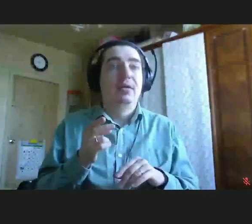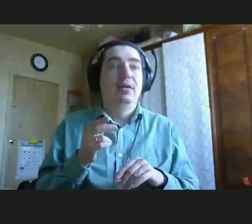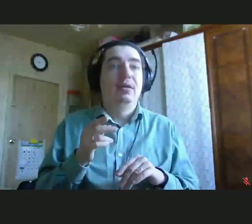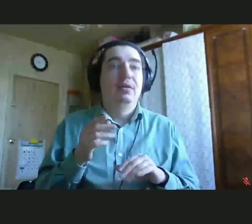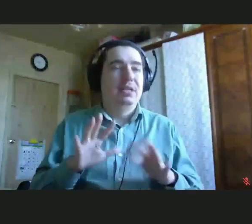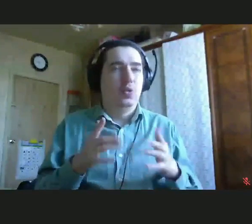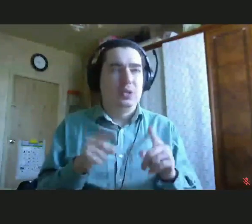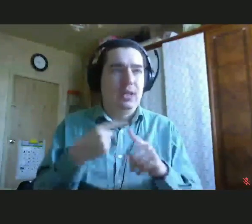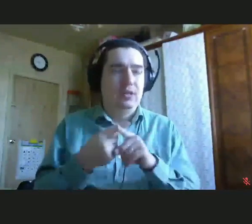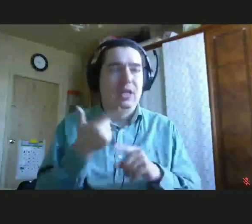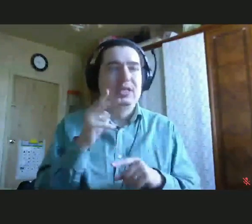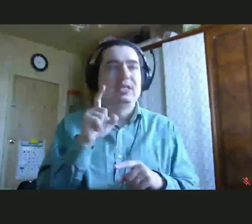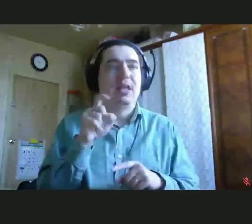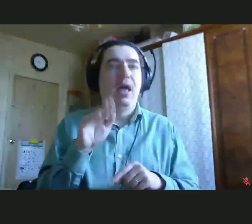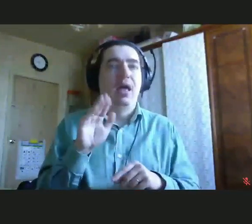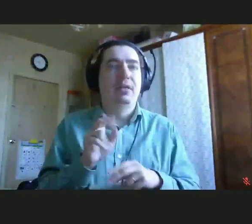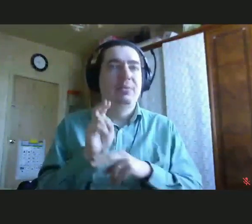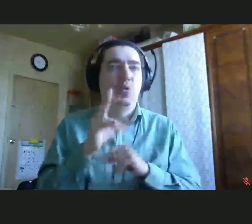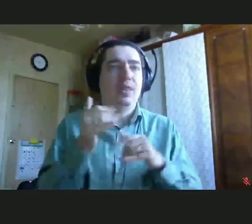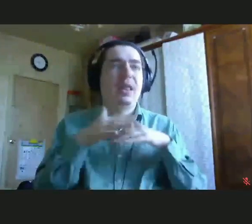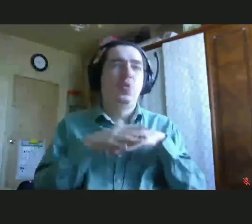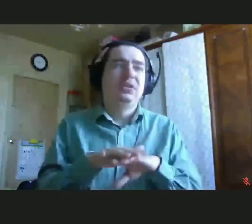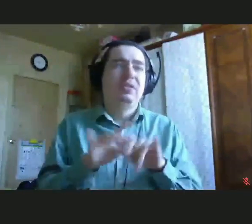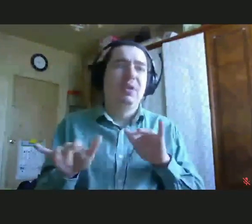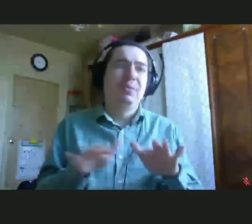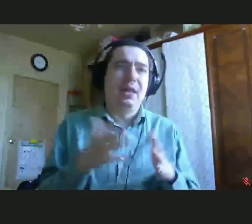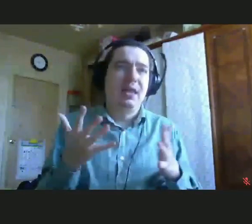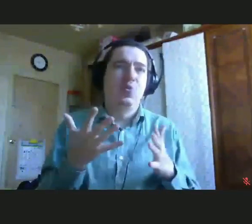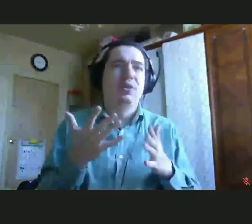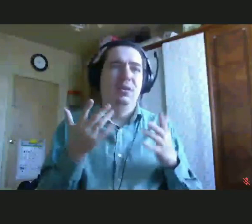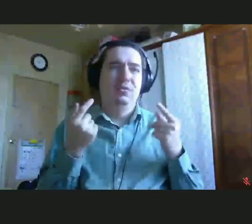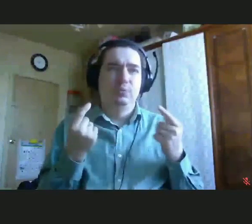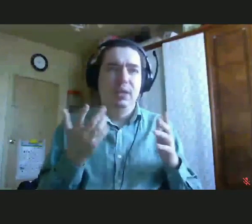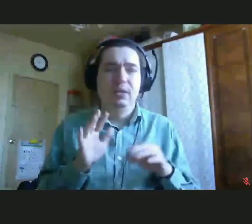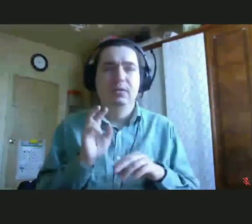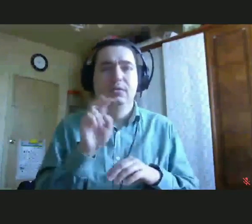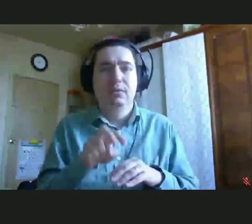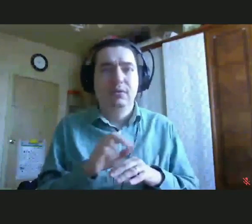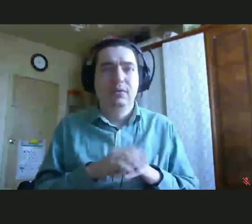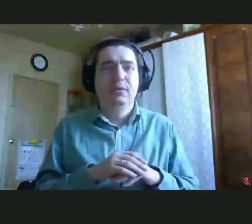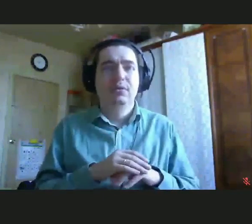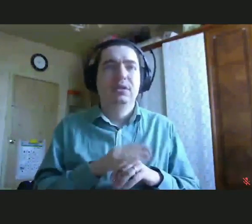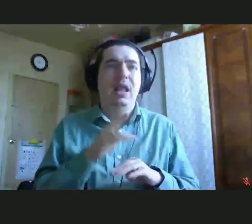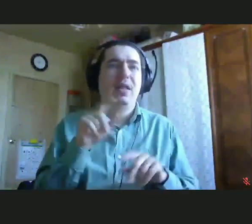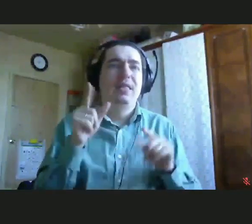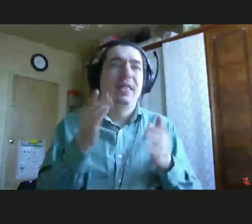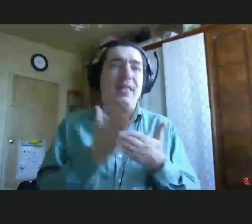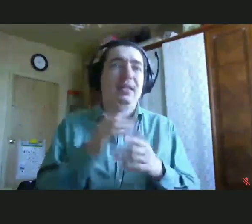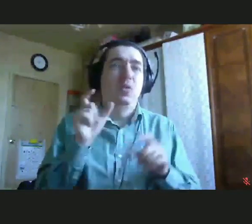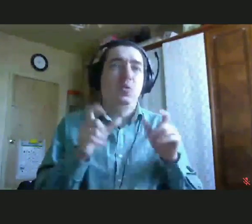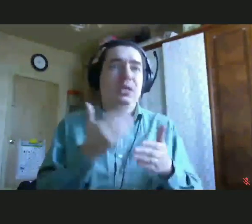инклюзивное мероприятие, на какой-то танцевальный батл, где есть люди с инвалидностью и